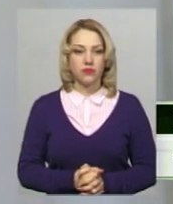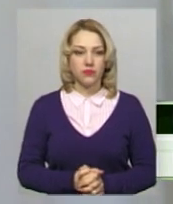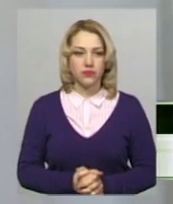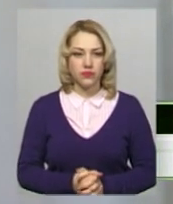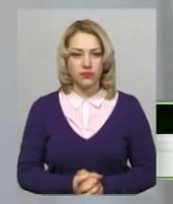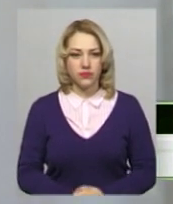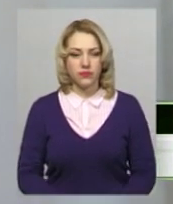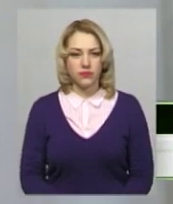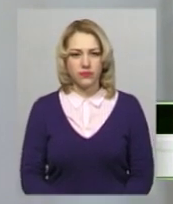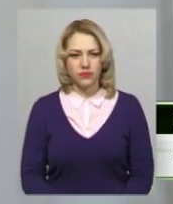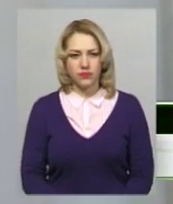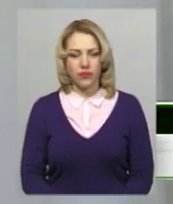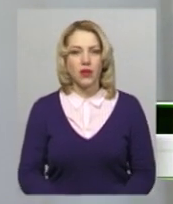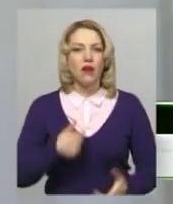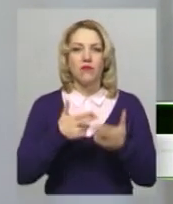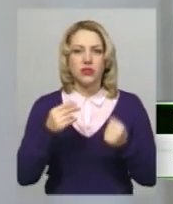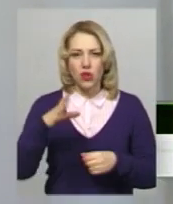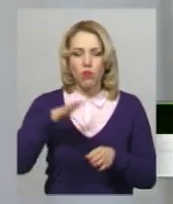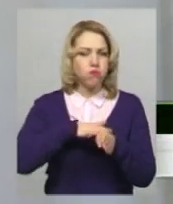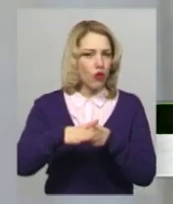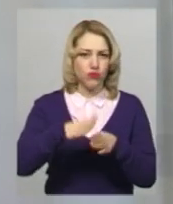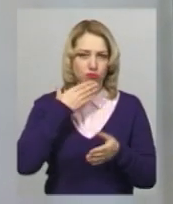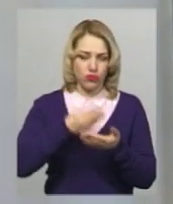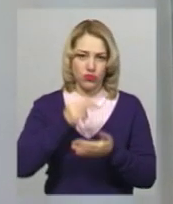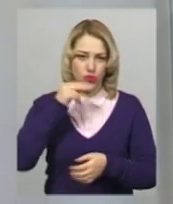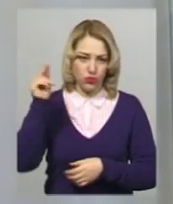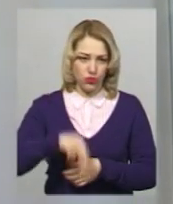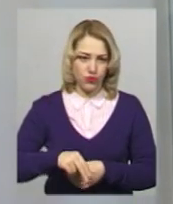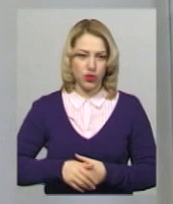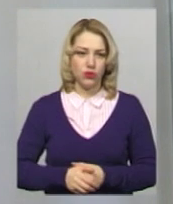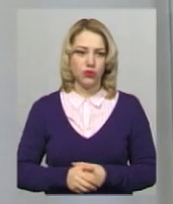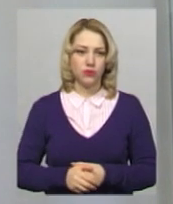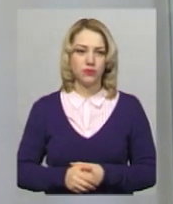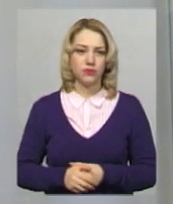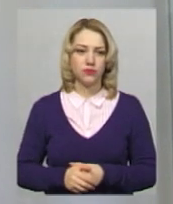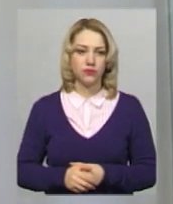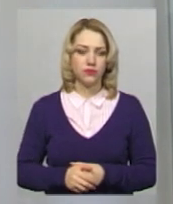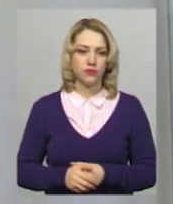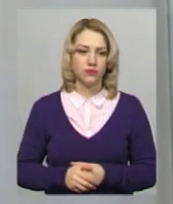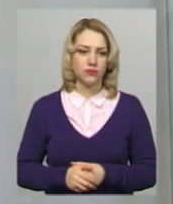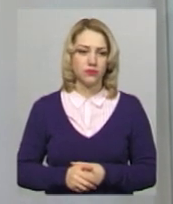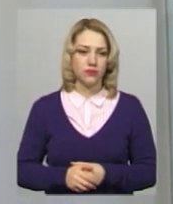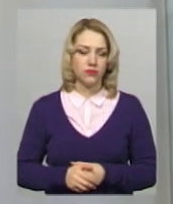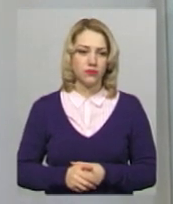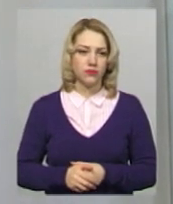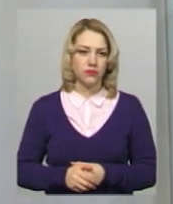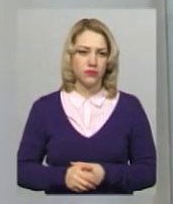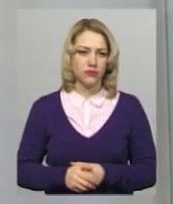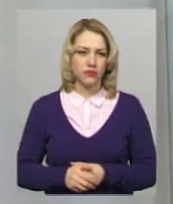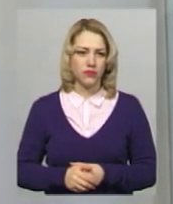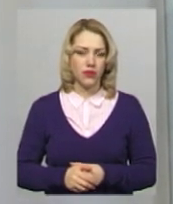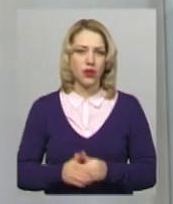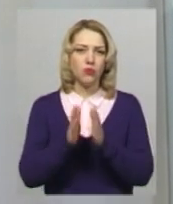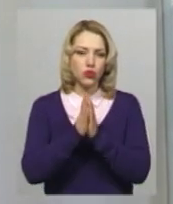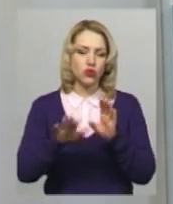запобіжними моїми діями. Тому я прошу суддю, пану суддю, обрати для мене такий запобіжний